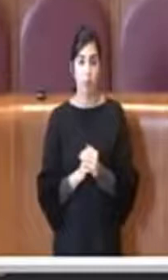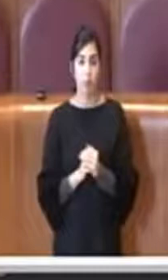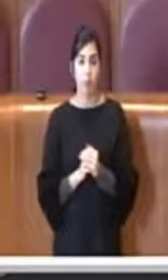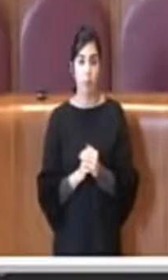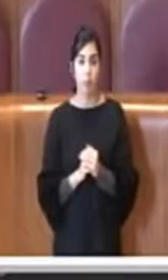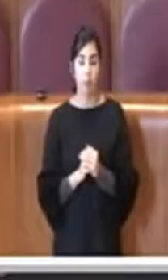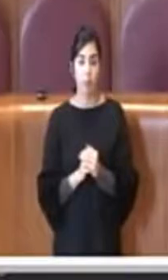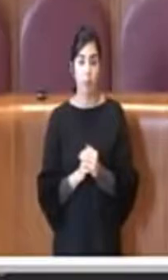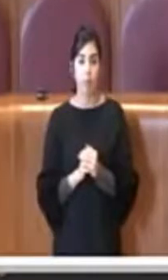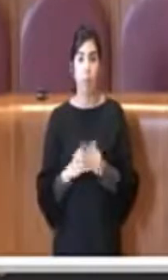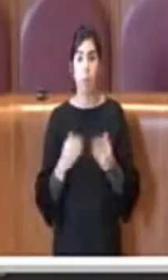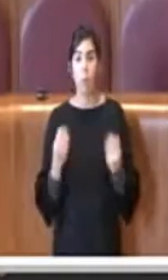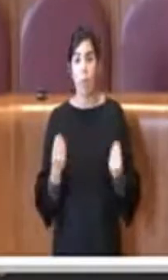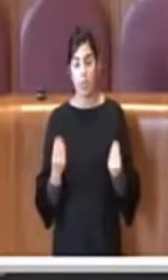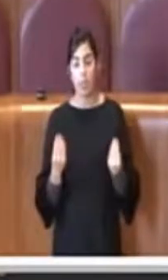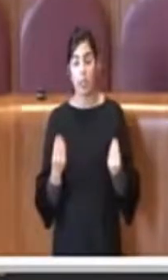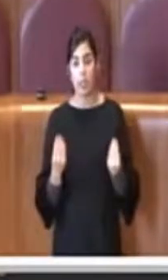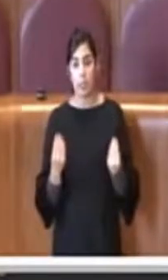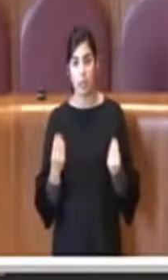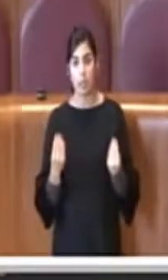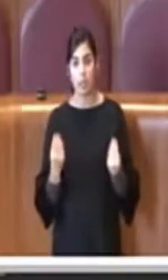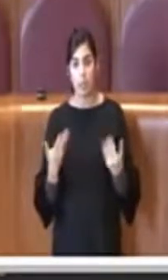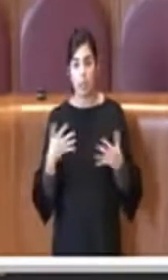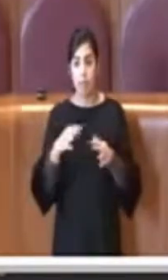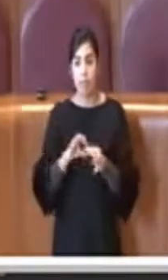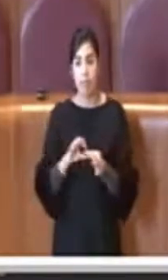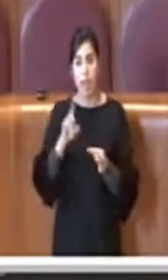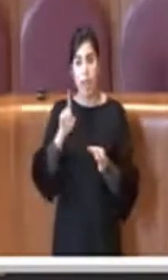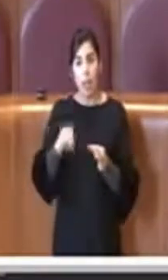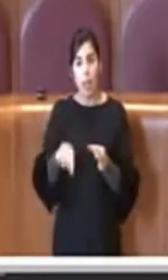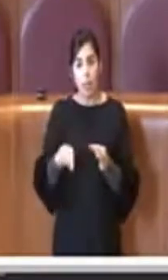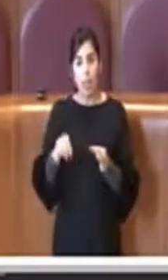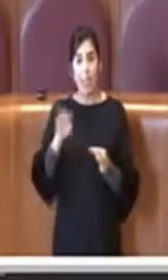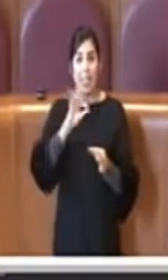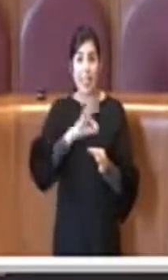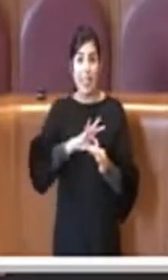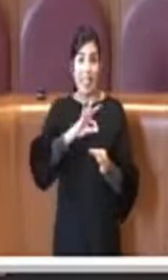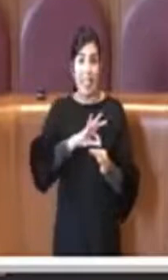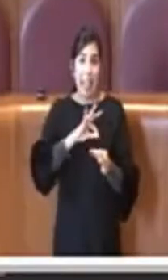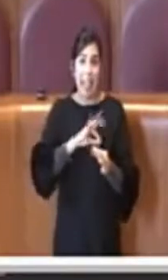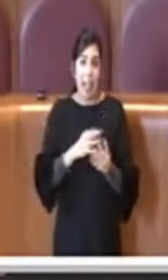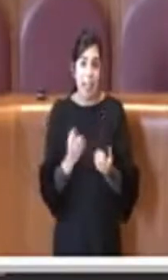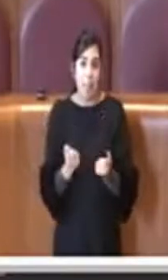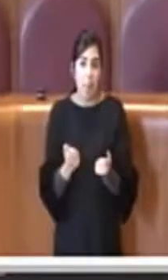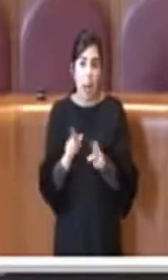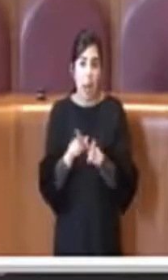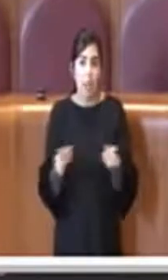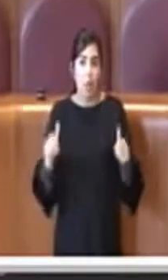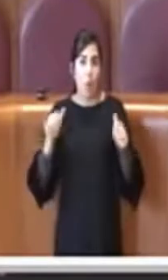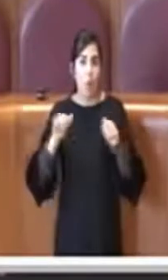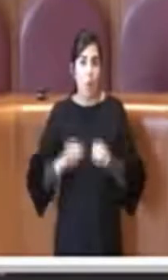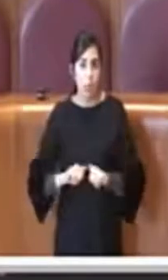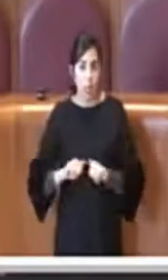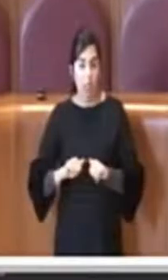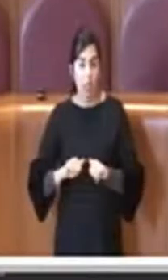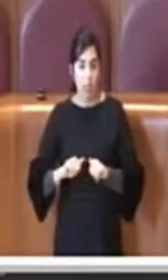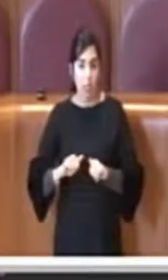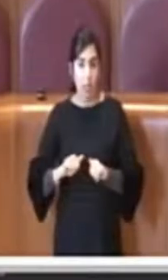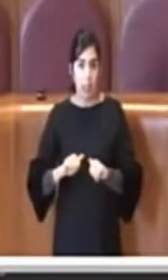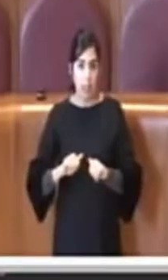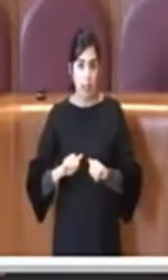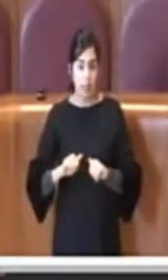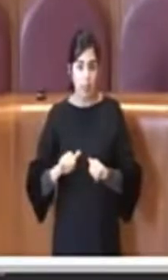parlare poi anche di quello che interessa fondamentalmente al territorio andremo a